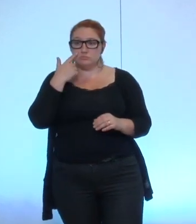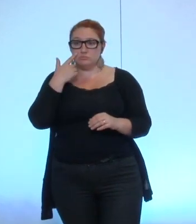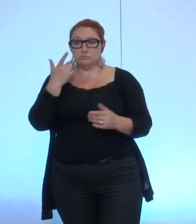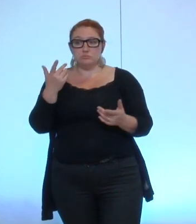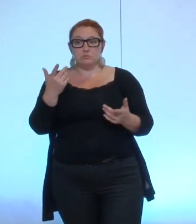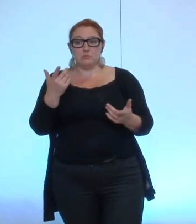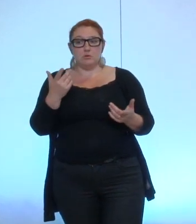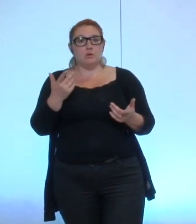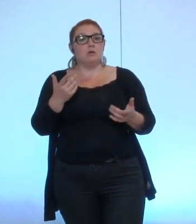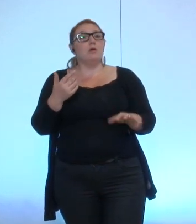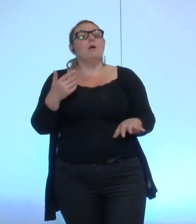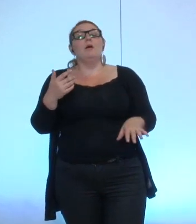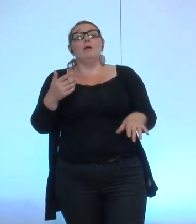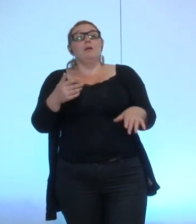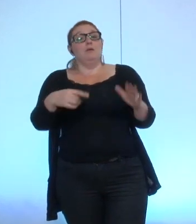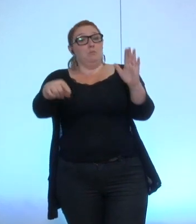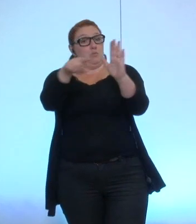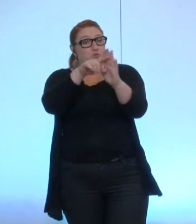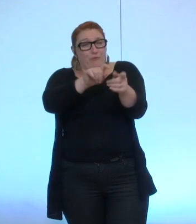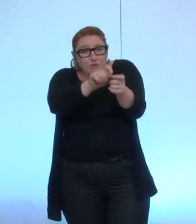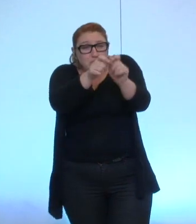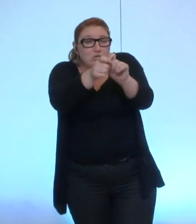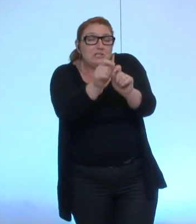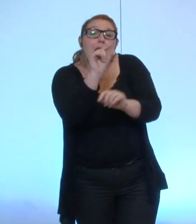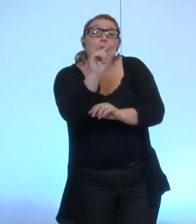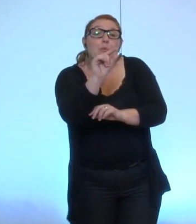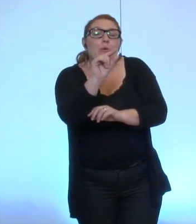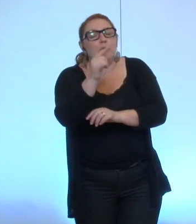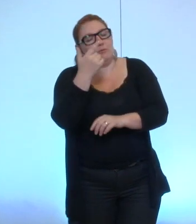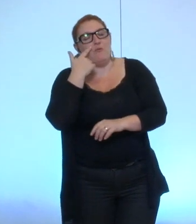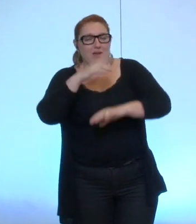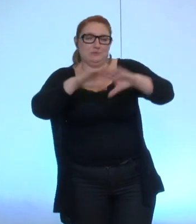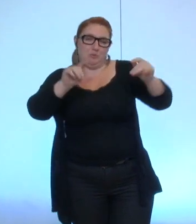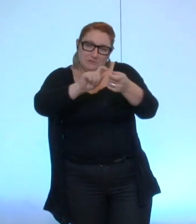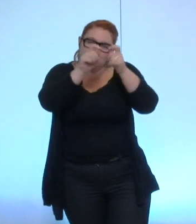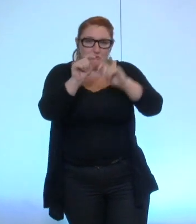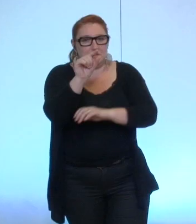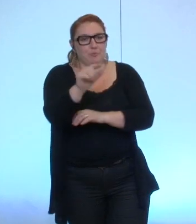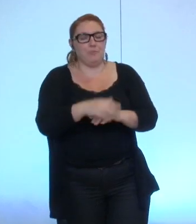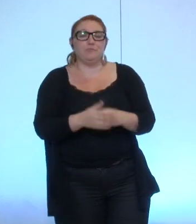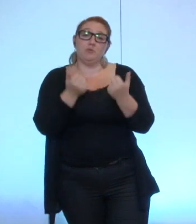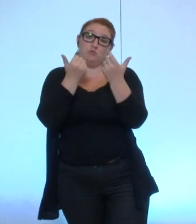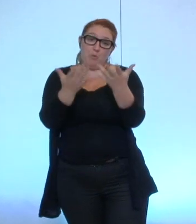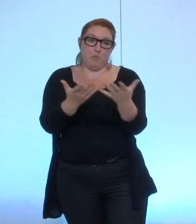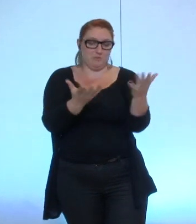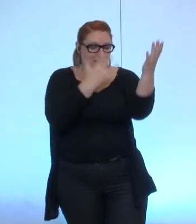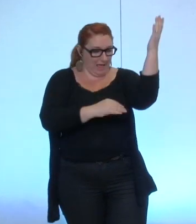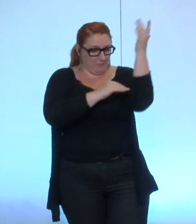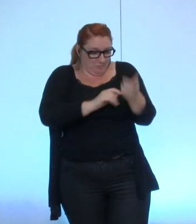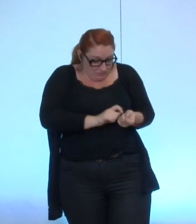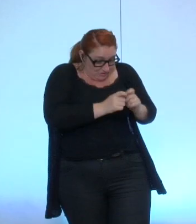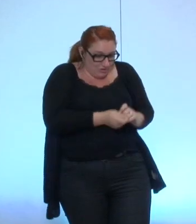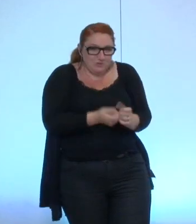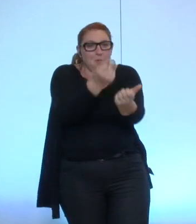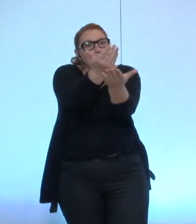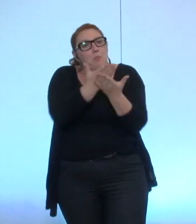et s'il faut la toilette et à ce moment là nous la toilette donc je vous propose de sous-amender cette proposition très